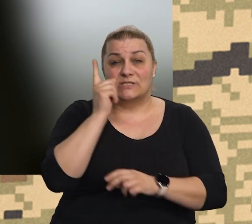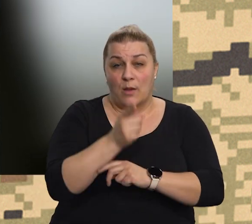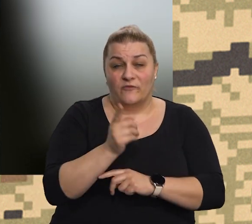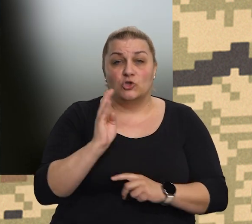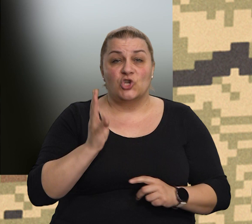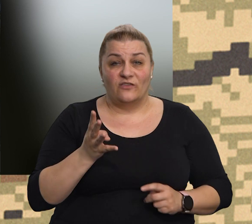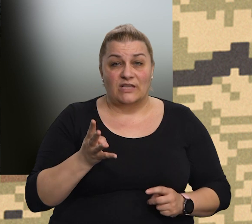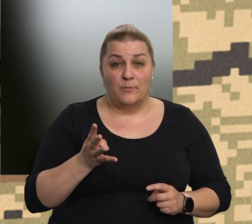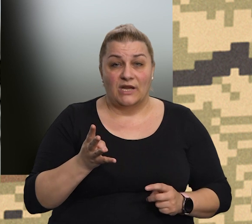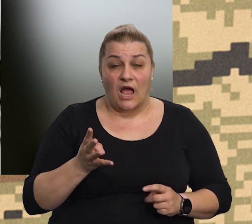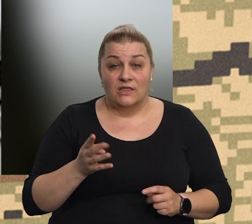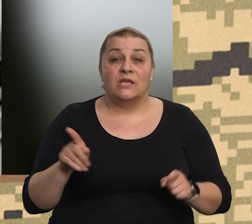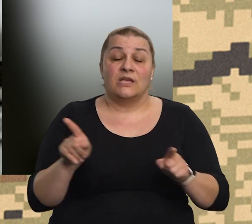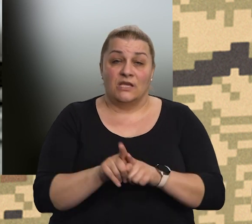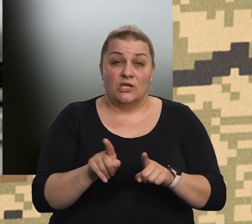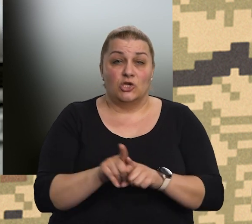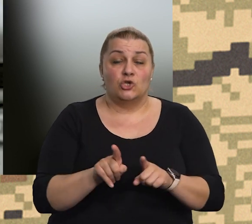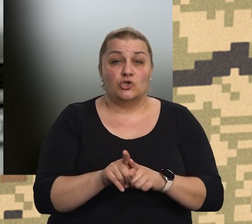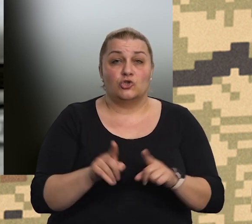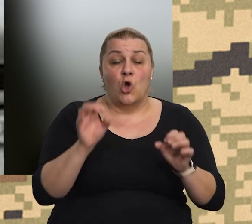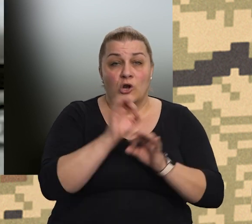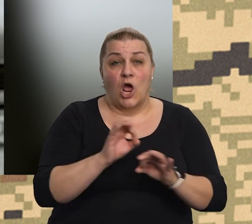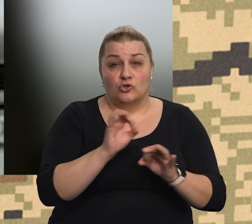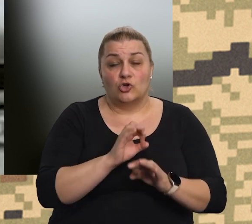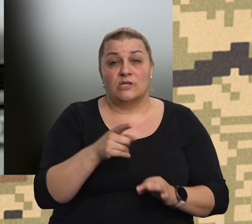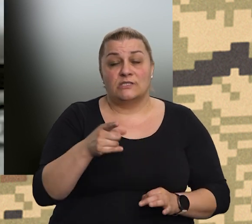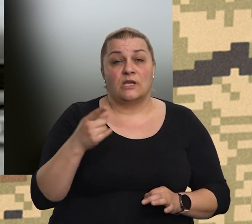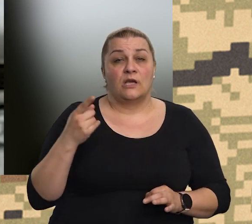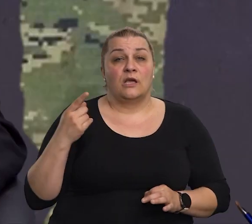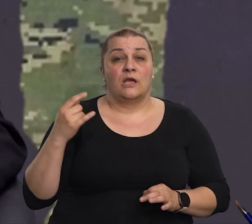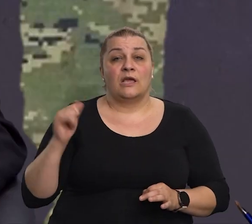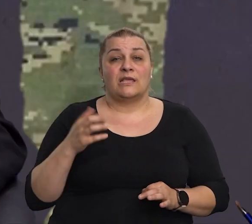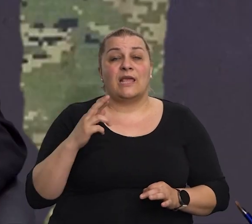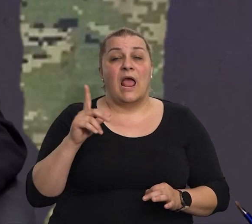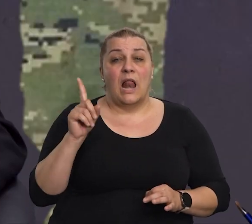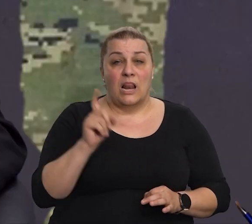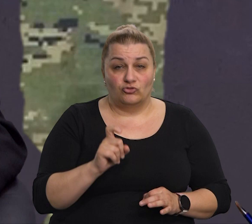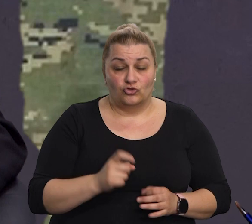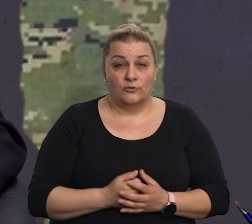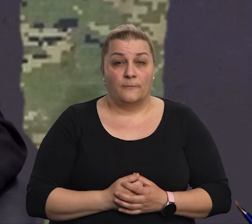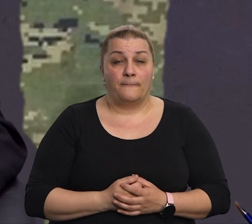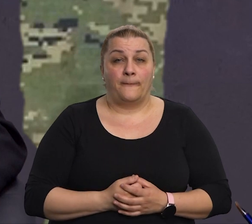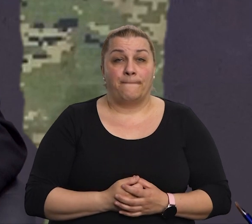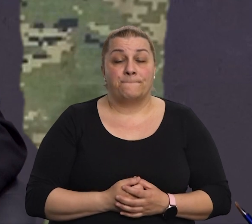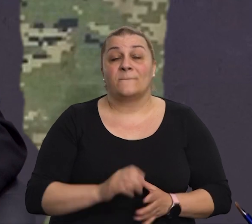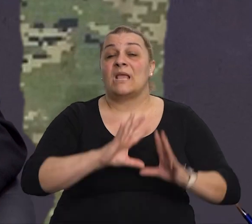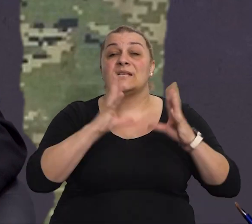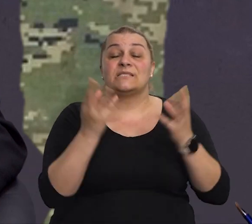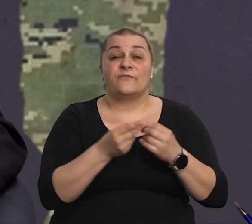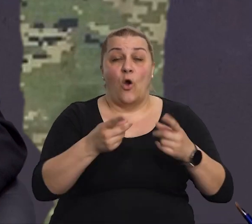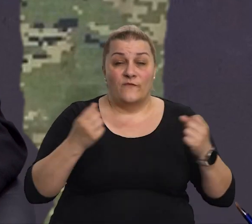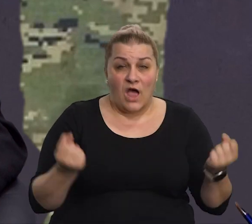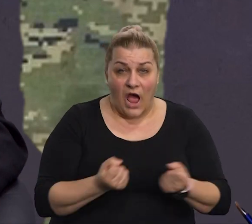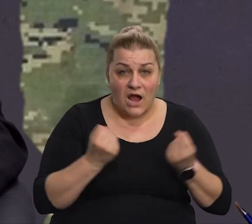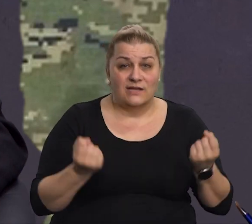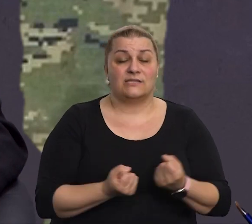u to vrijeme i, nažalost, i danas, znači, Ivo Jelić. Tako da sve akcije i sve,